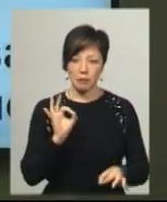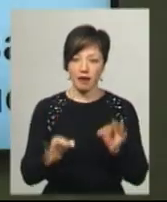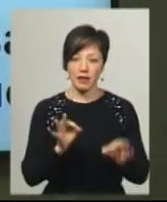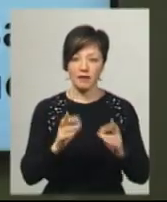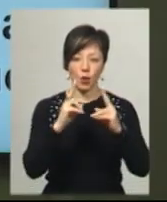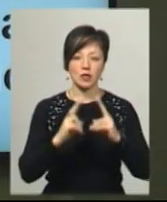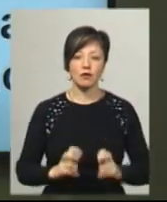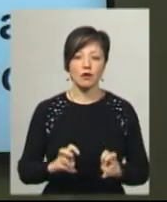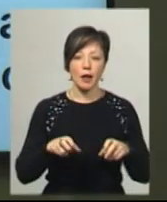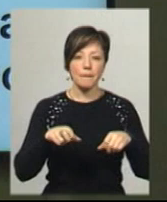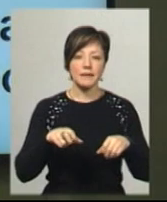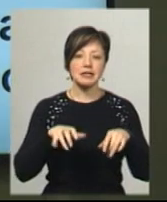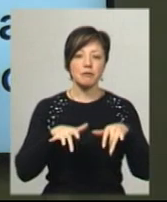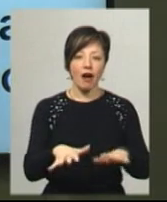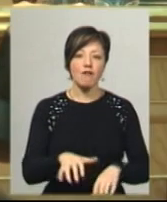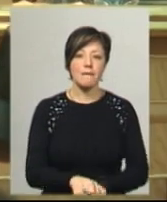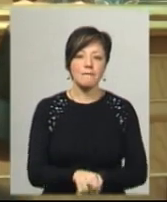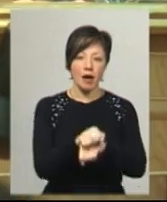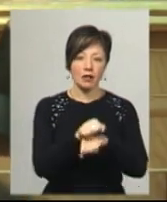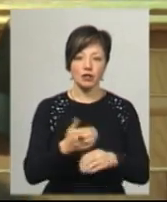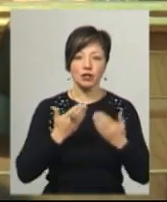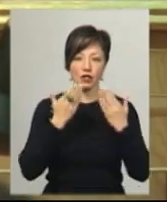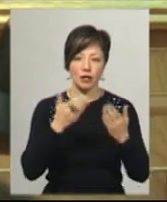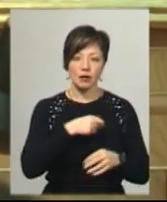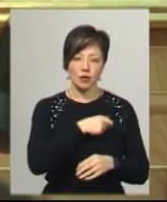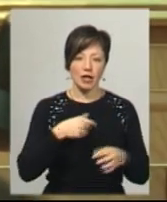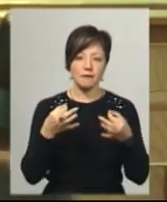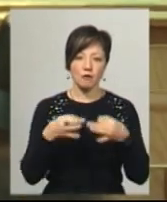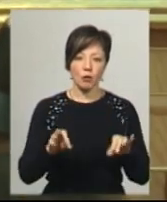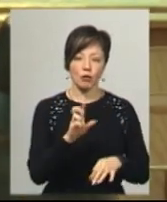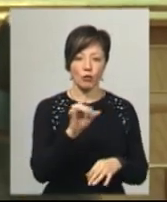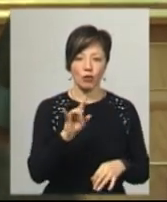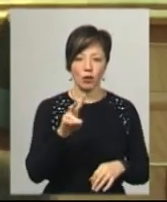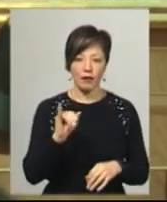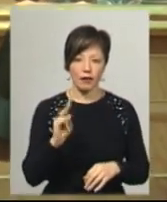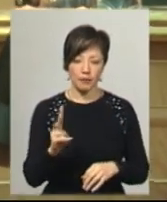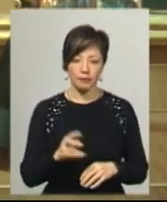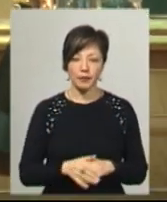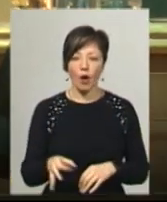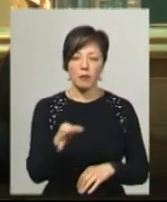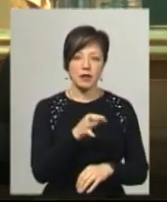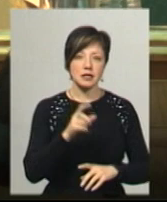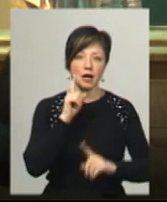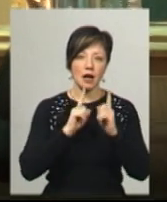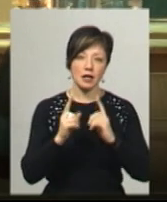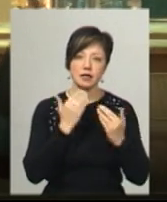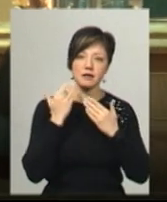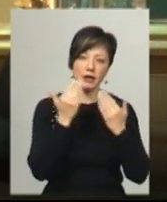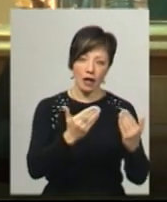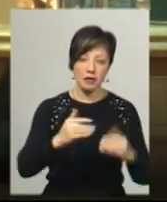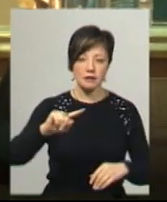вимога у другому зверненні, зачитує депутат об'єднання «Свобода» Віктор Бурлик у сесійній залі. Обласна рада звертається з вимогами.